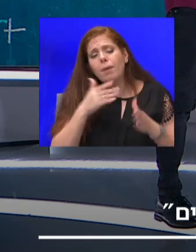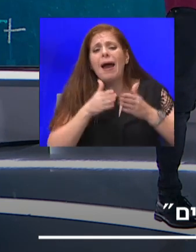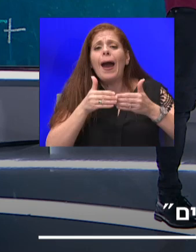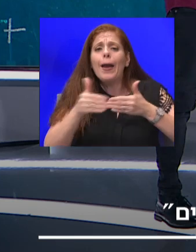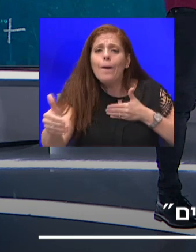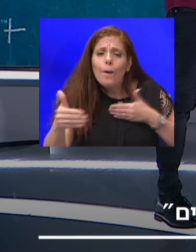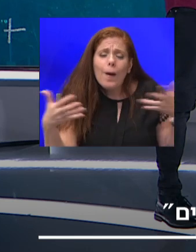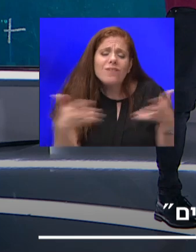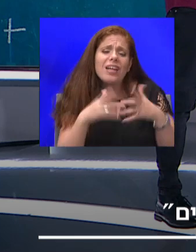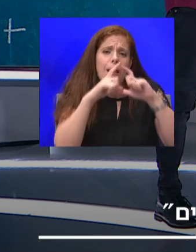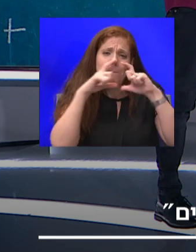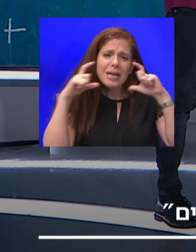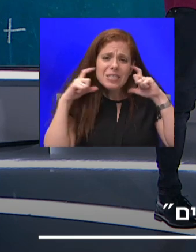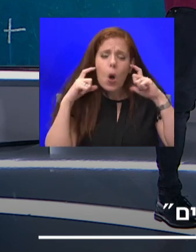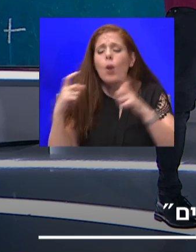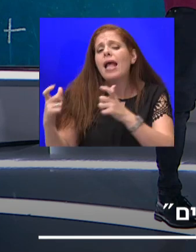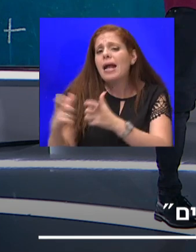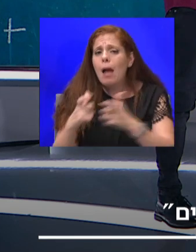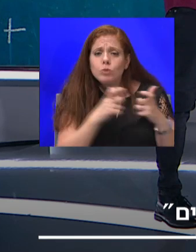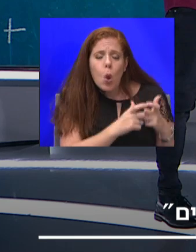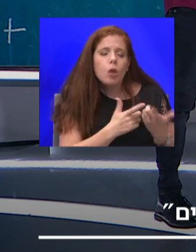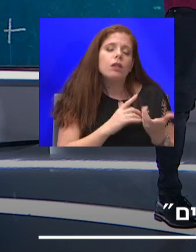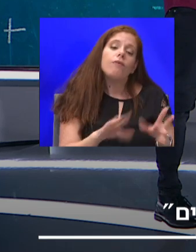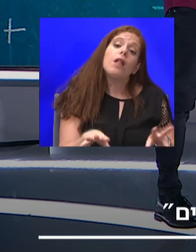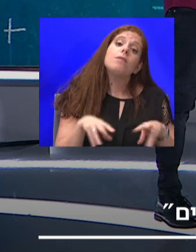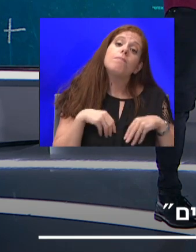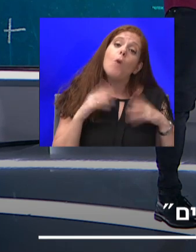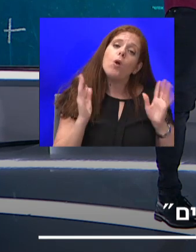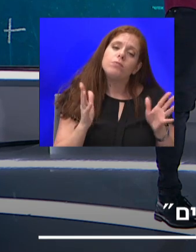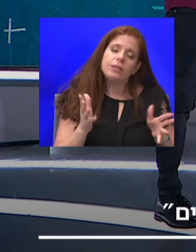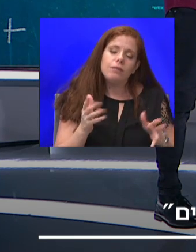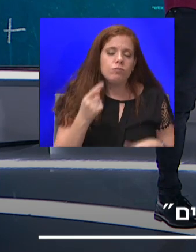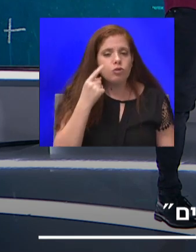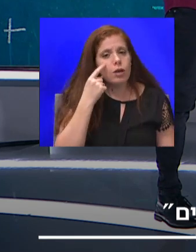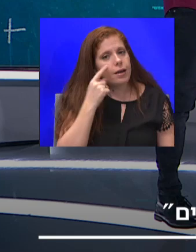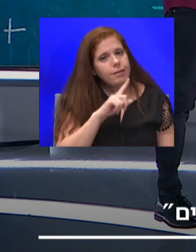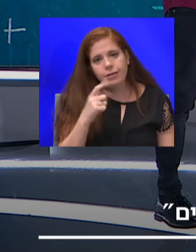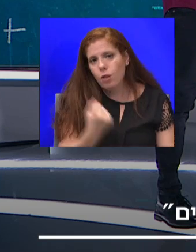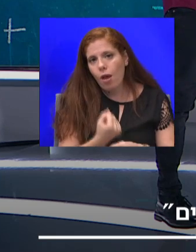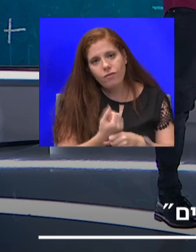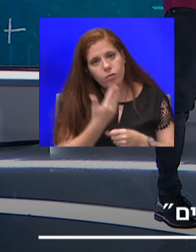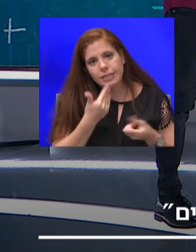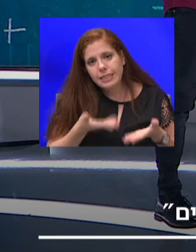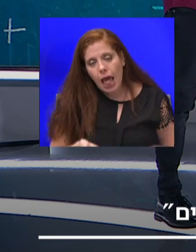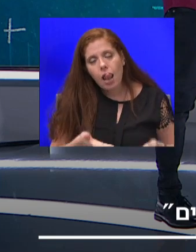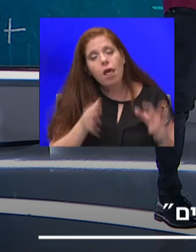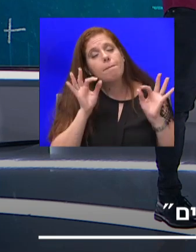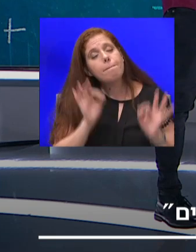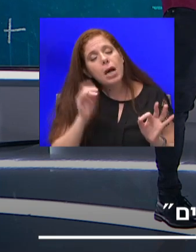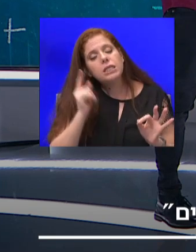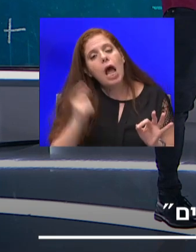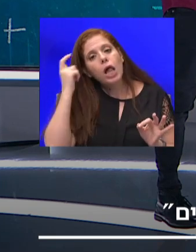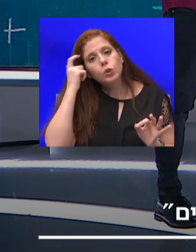אני מאוד מאוד מסכים עם הדברים שלך בפתיחת התוכנית, זה כנראה לא עובד בישראל. באמת צריך לחשוב על דרך יותר